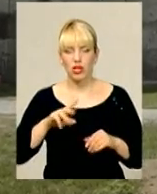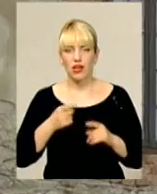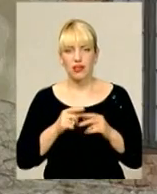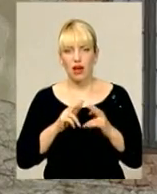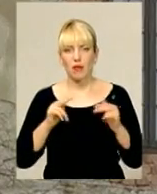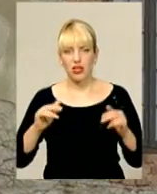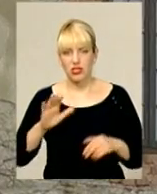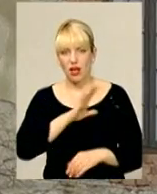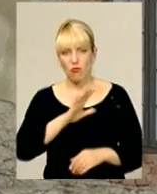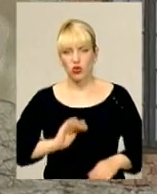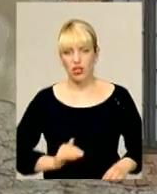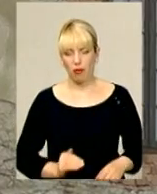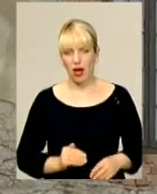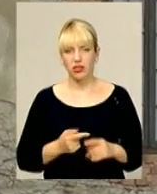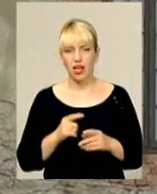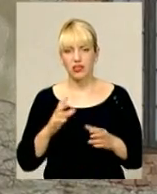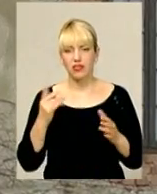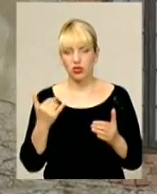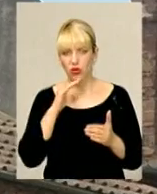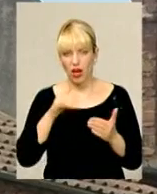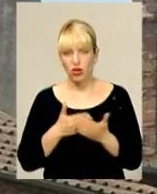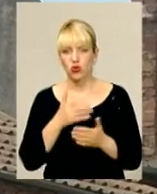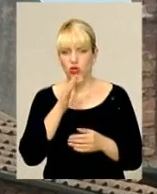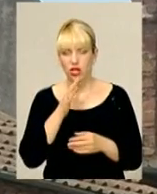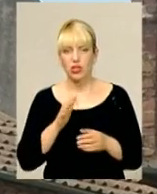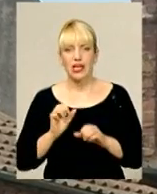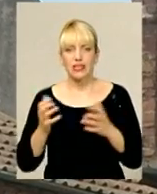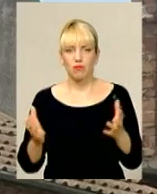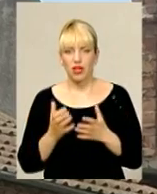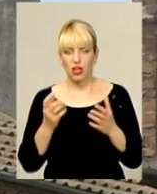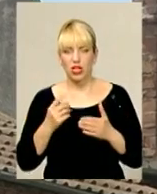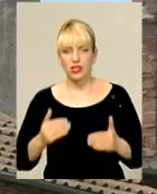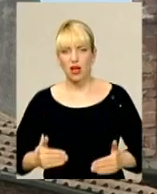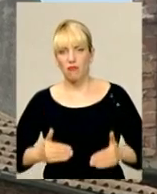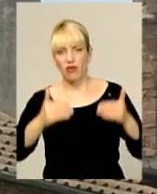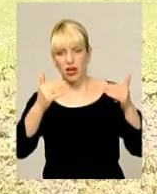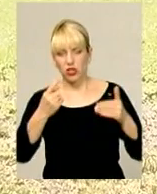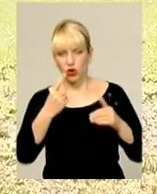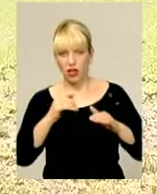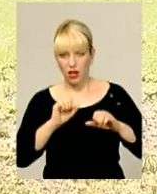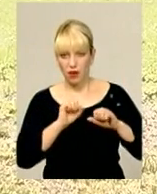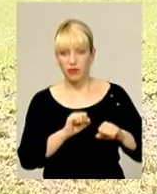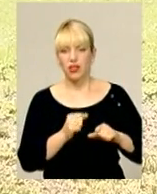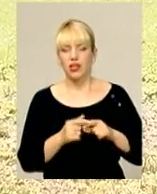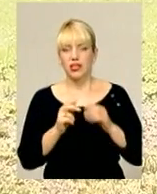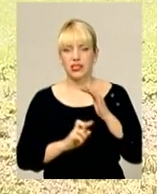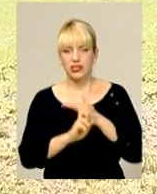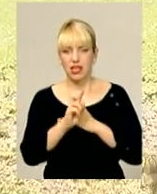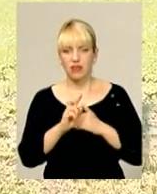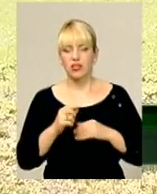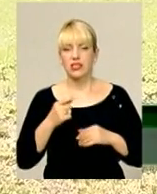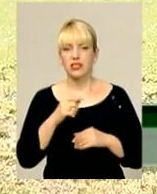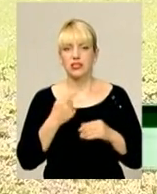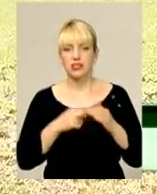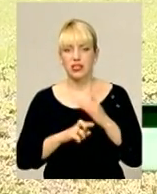магнатів, до нашого часу збереглись лише одна з п'яти оборонних веж, родова церква, частина палацу. Замкова церква була першою кам